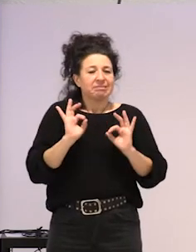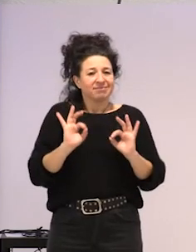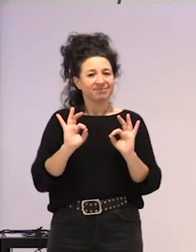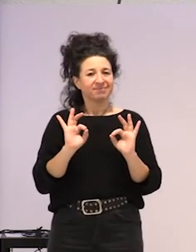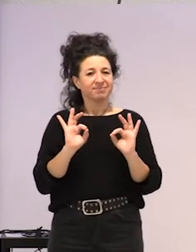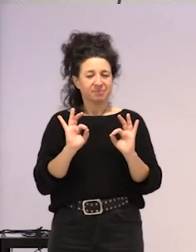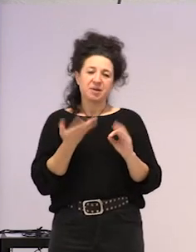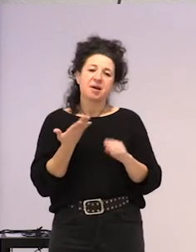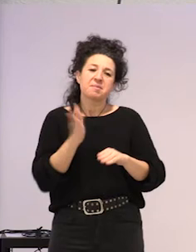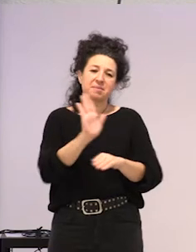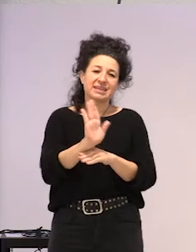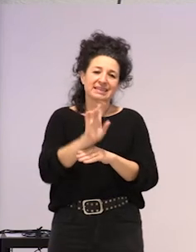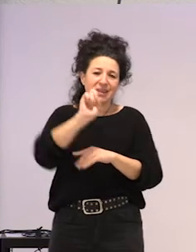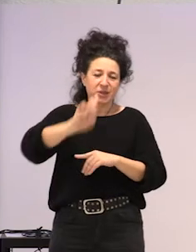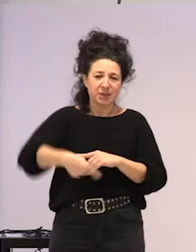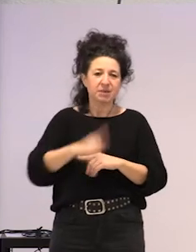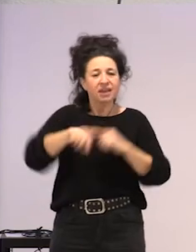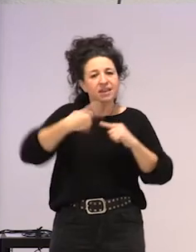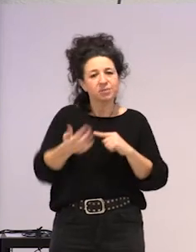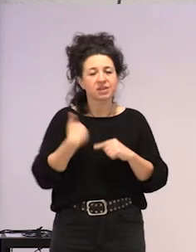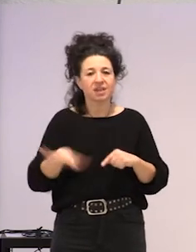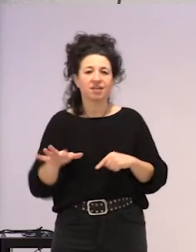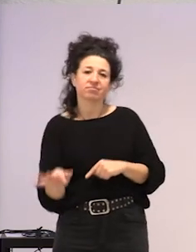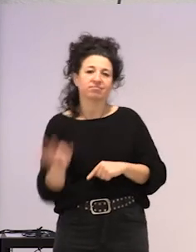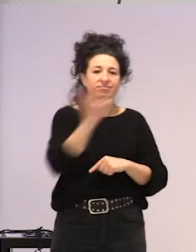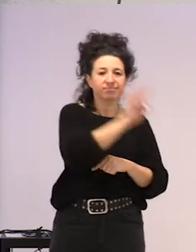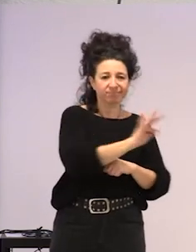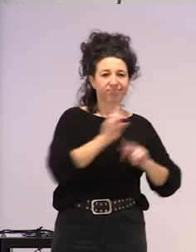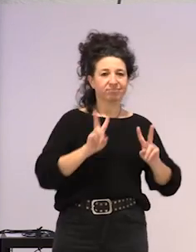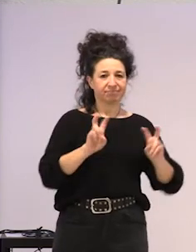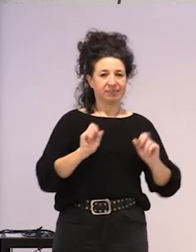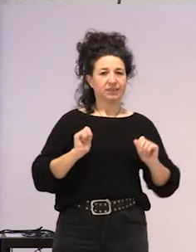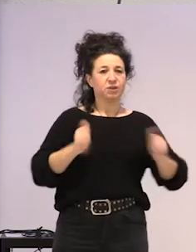ere eringoduguak prezten jo bat, eta horiak satera mangoi dugu.